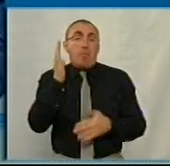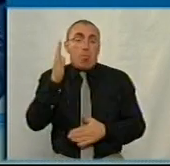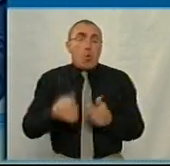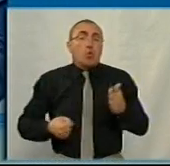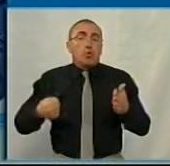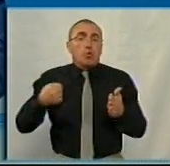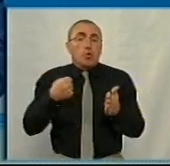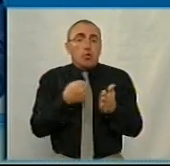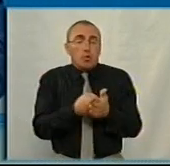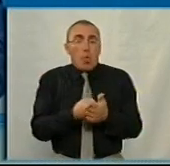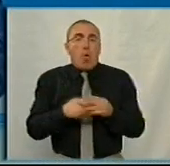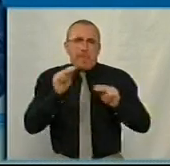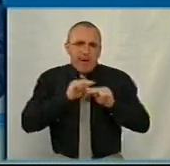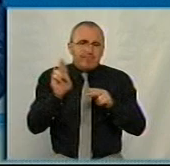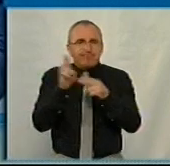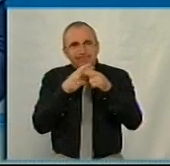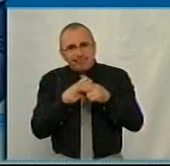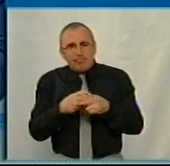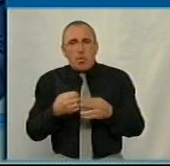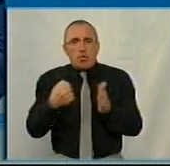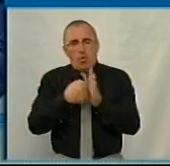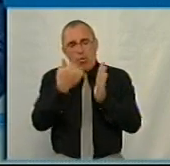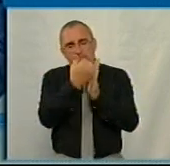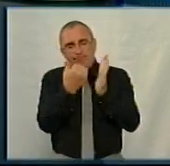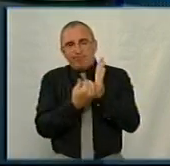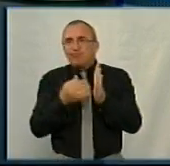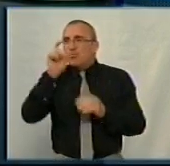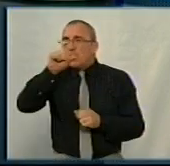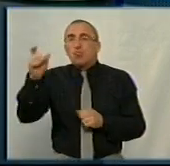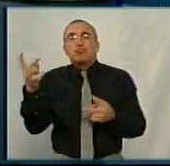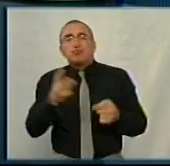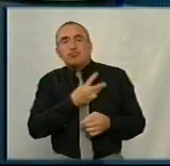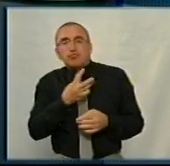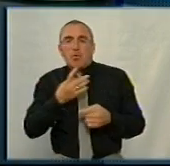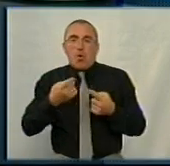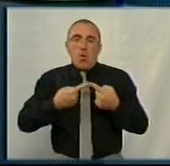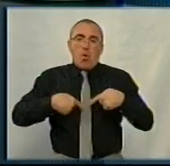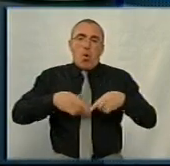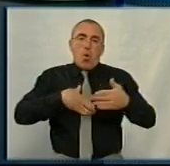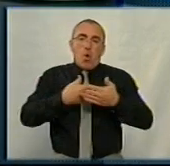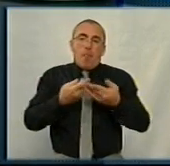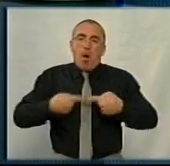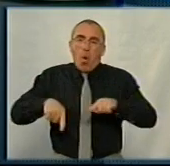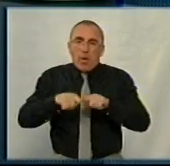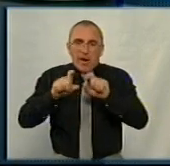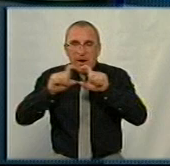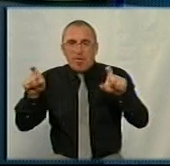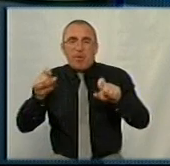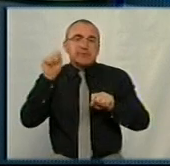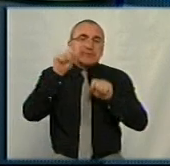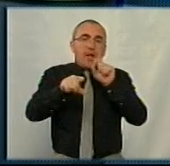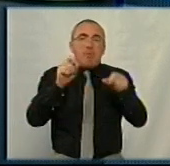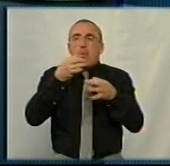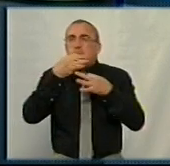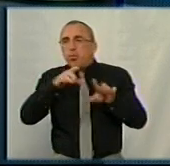доопрацьовуватися, відповідно до вимог суспільства, громадських організацій, замовлення будь-кого,